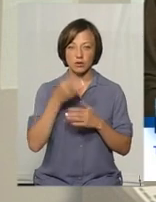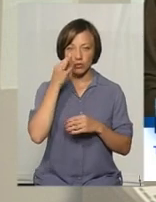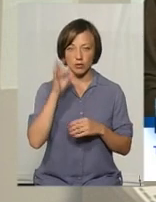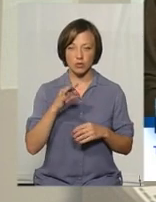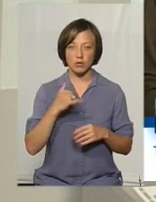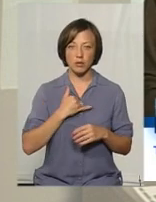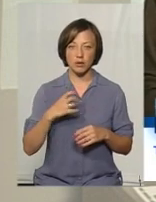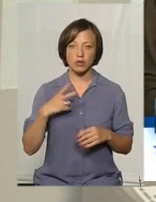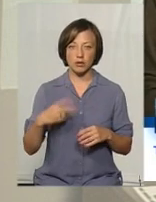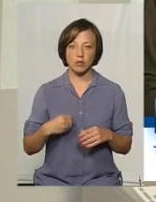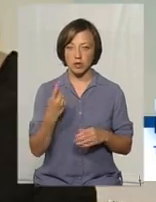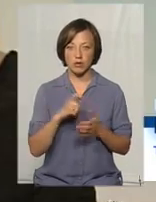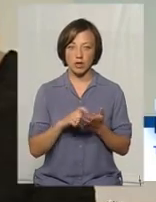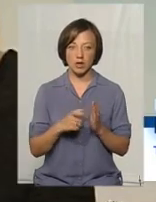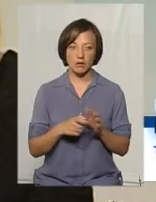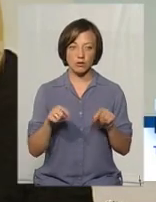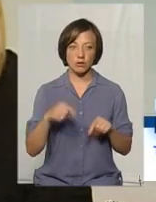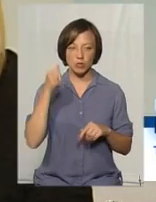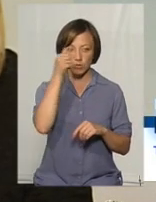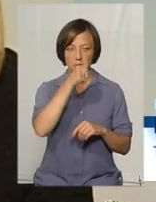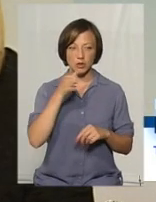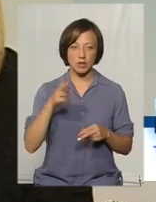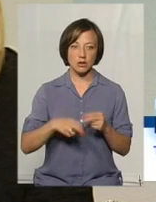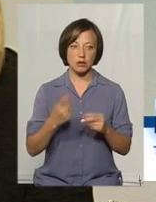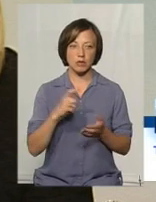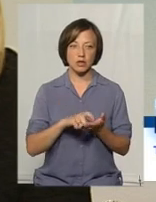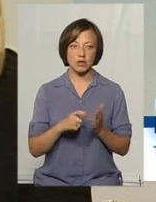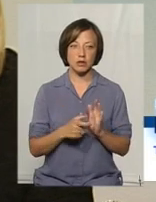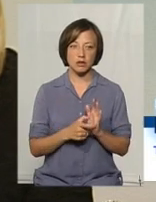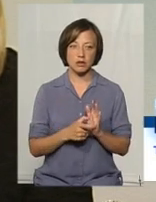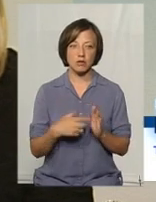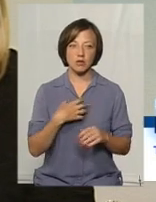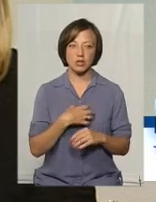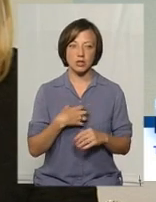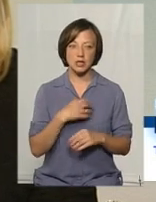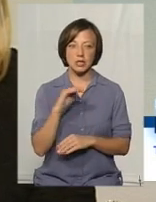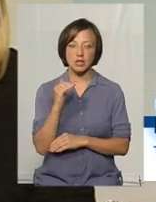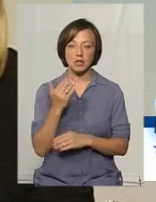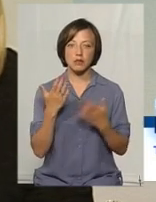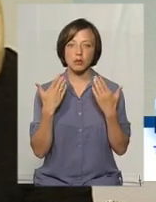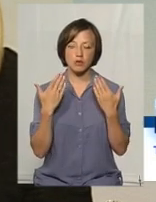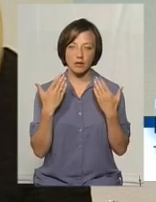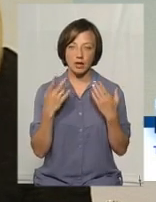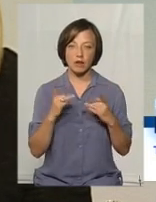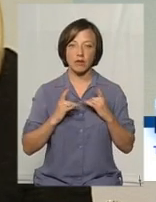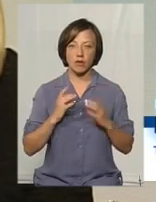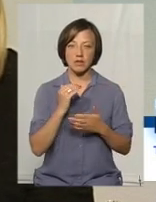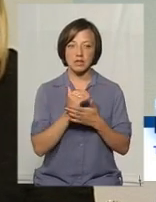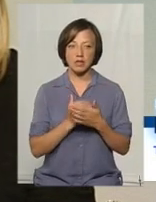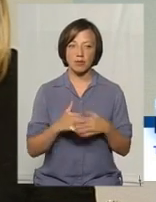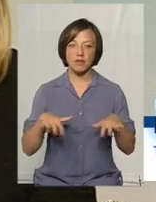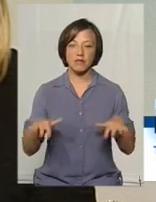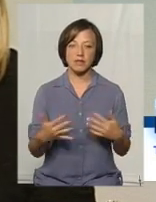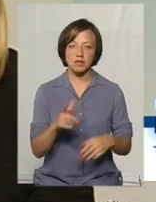тому що мене донька теж першокласниця, цього року закінчила перший клас, важливо дитині відпочивати. Тому що нервова система настільки